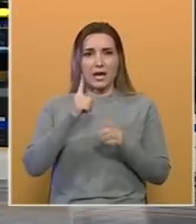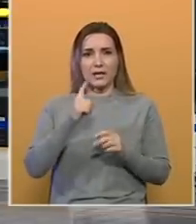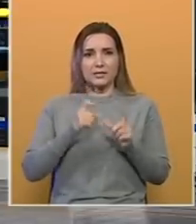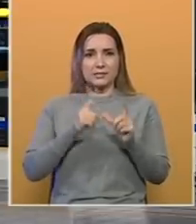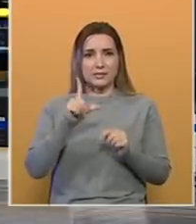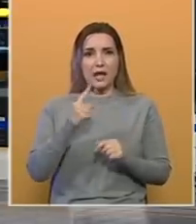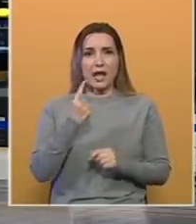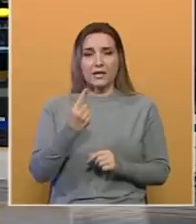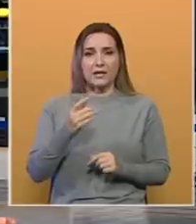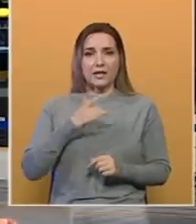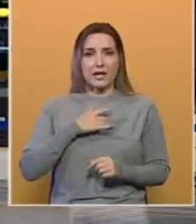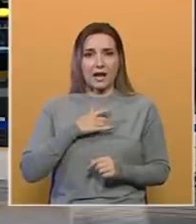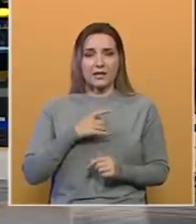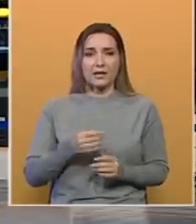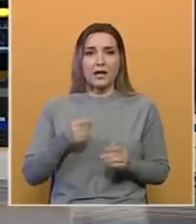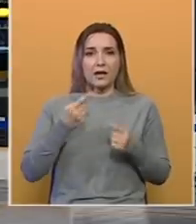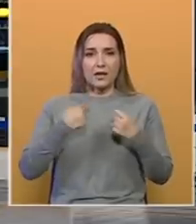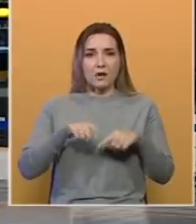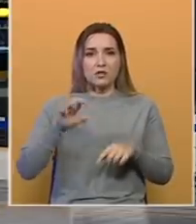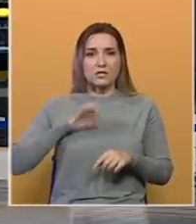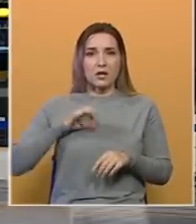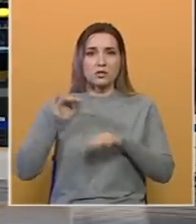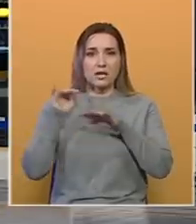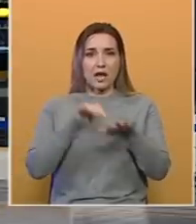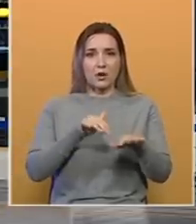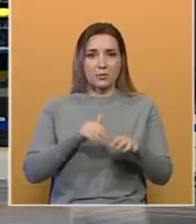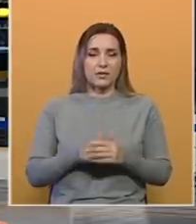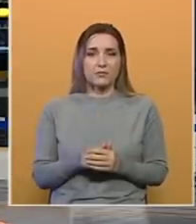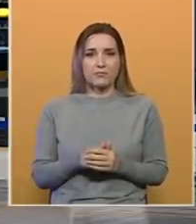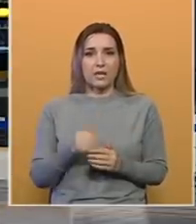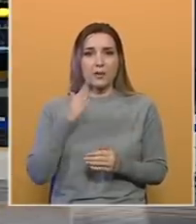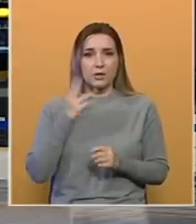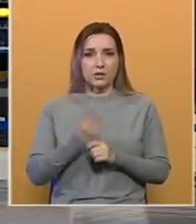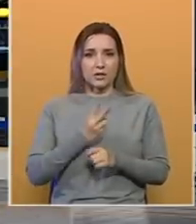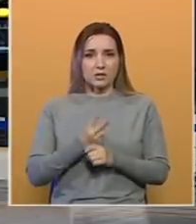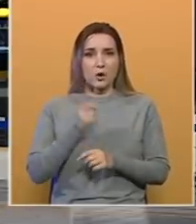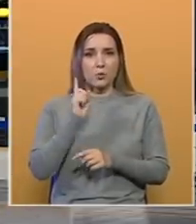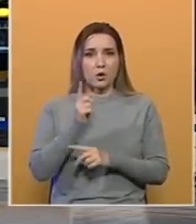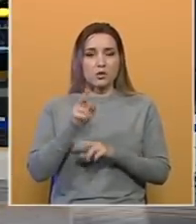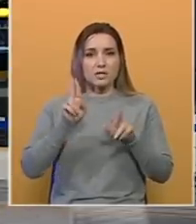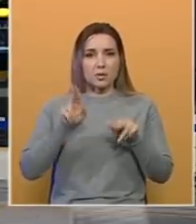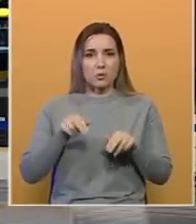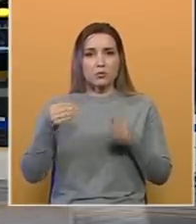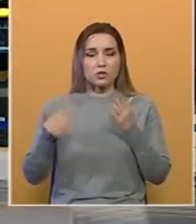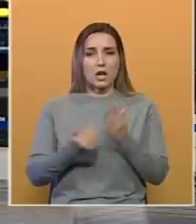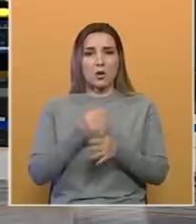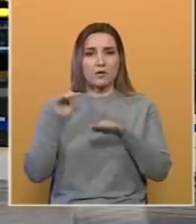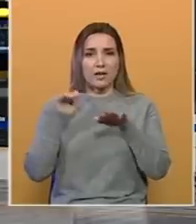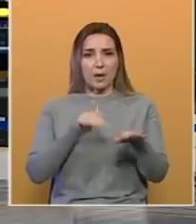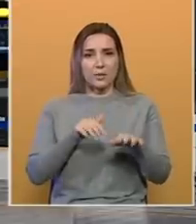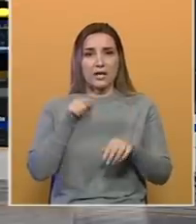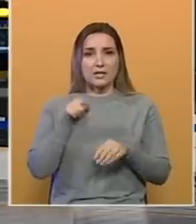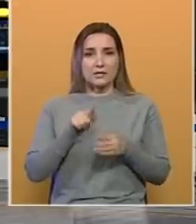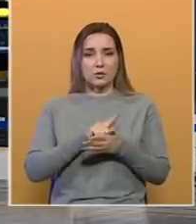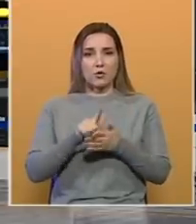Isila, a jedan je ranjen, navodno zaduženi za napade ispred zračne luke. Sjedinjene američke države upozorele su na nove moguće